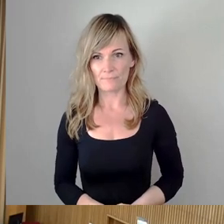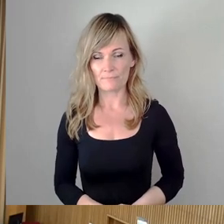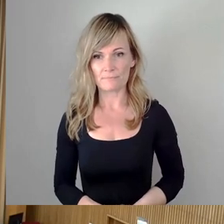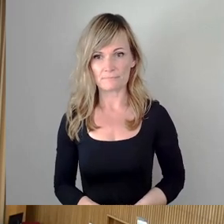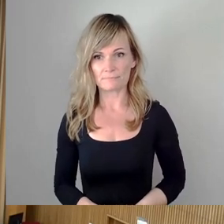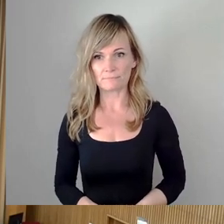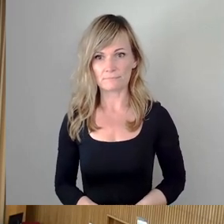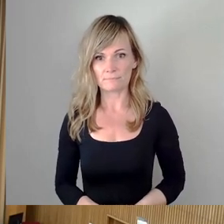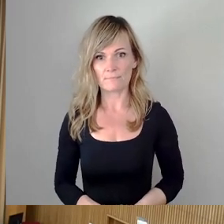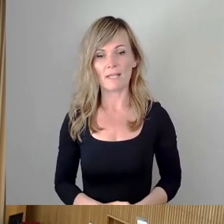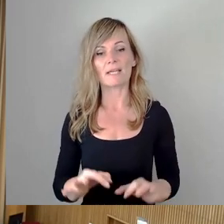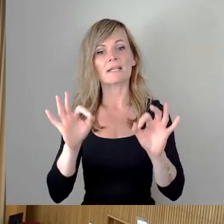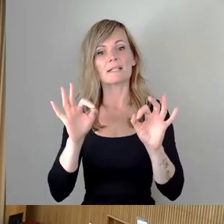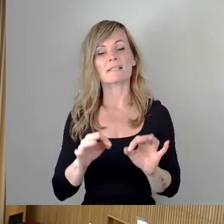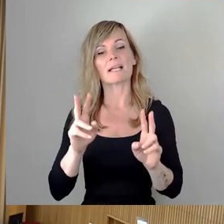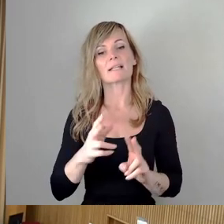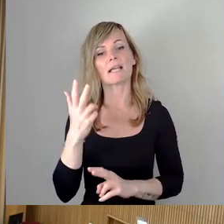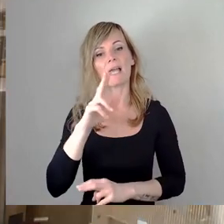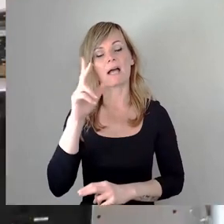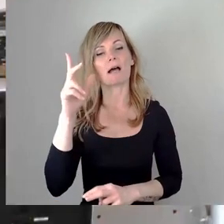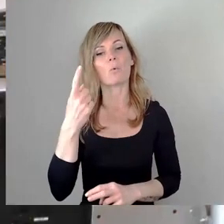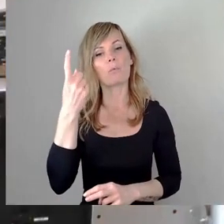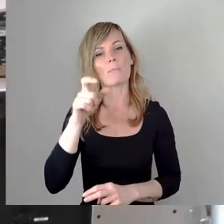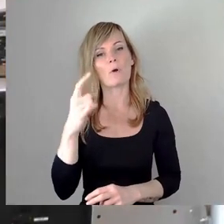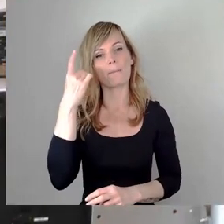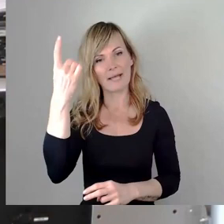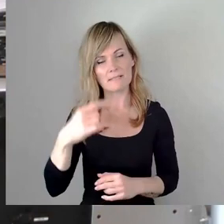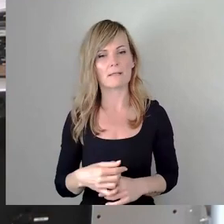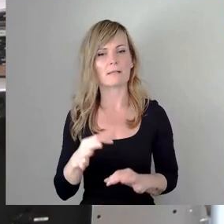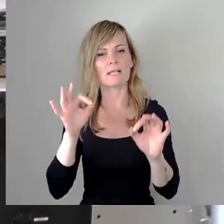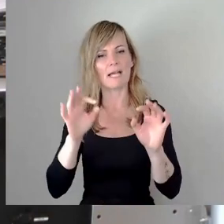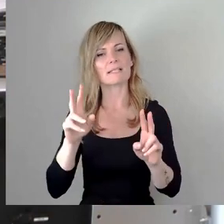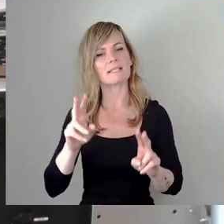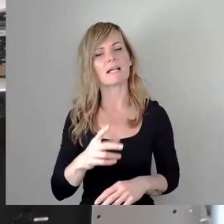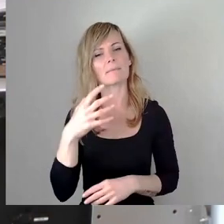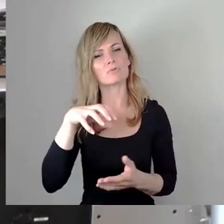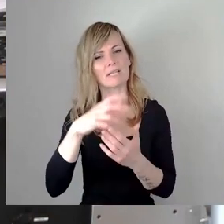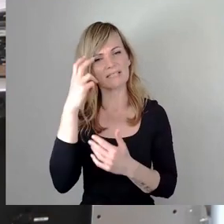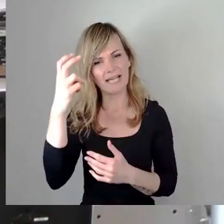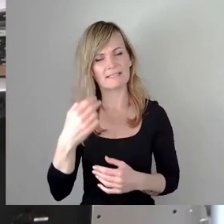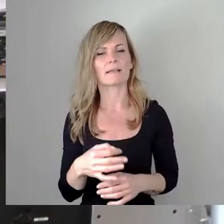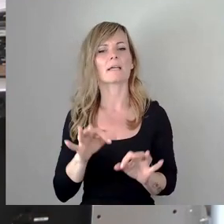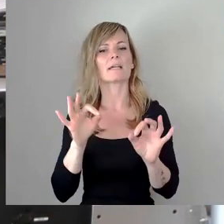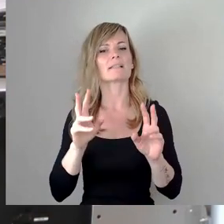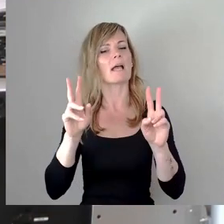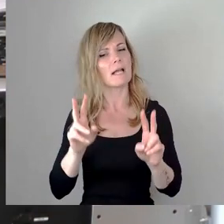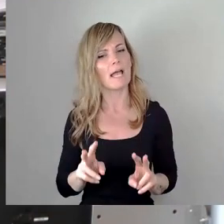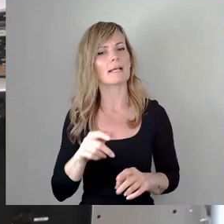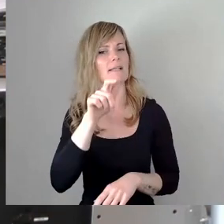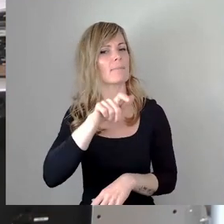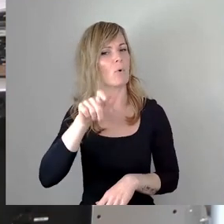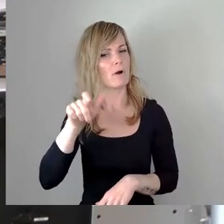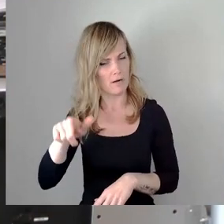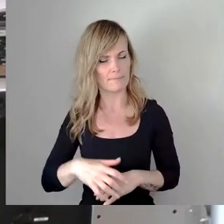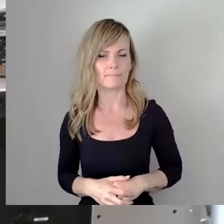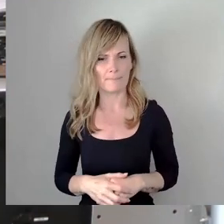Sehr geehrter Herr Oberbürgermeister, sehr geehrte Damen und Herren Stadträte, sehr geehrte Bürger, wir haben, wie der Herr Nietzsche schon gesagt